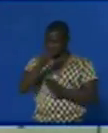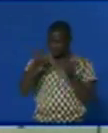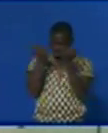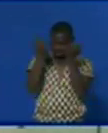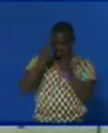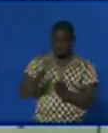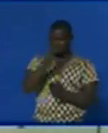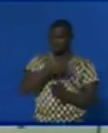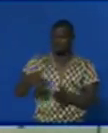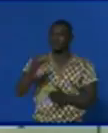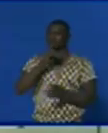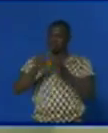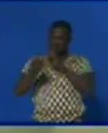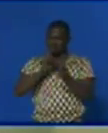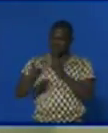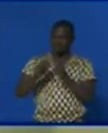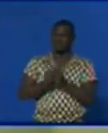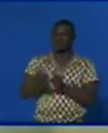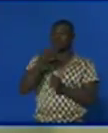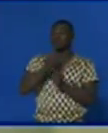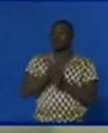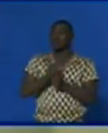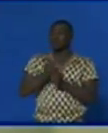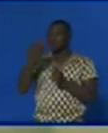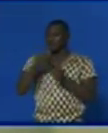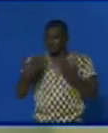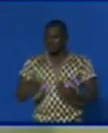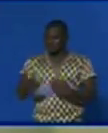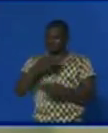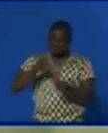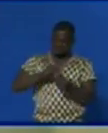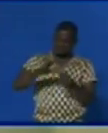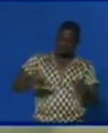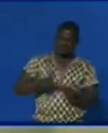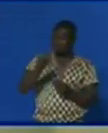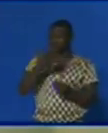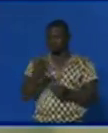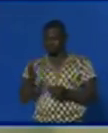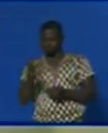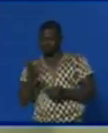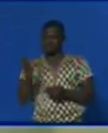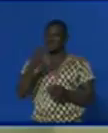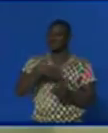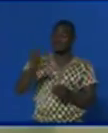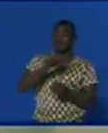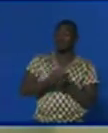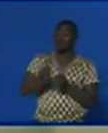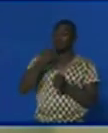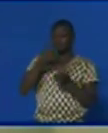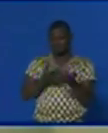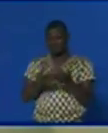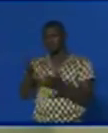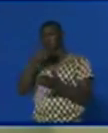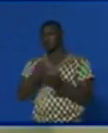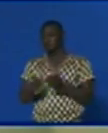fondé sur le dépouillement. L'atmosphère est anxiogène et ça sent le roussi au Zimbabwe dans l'attente de vendredi au plus